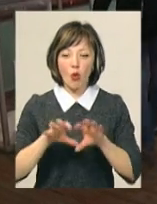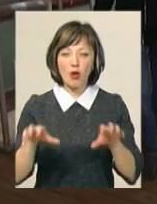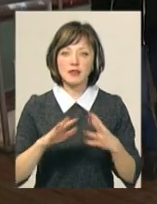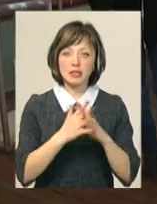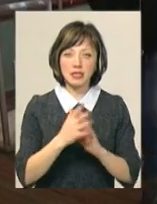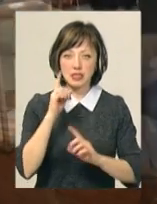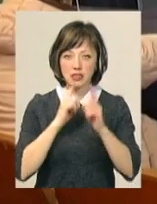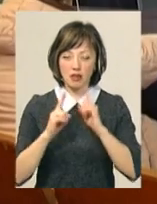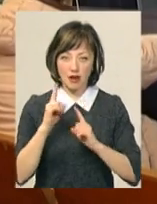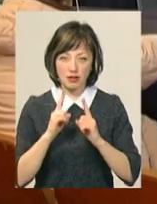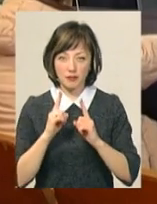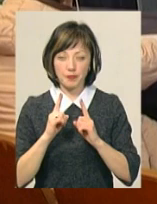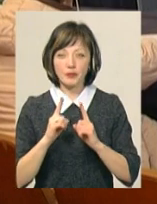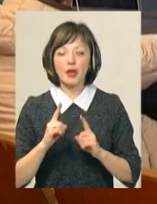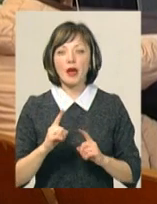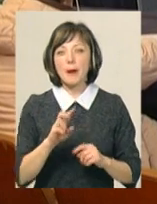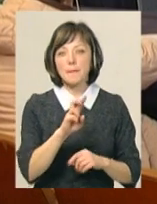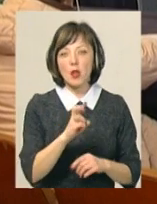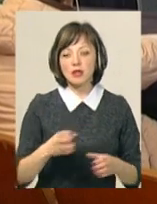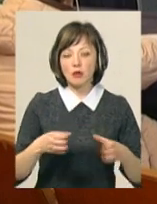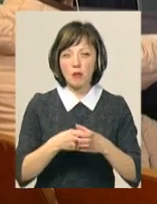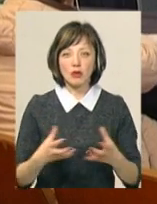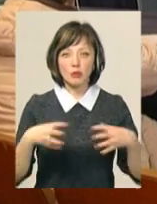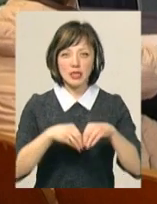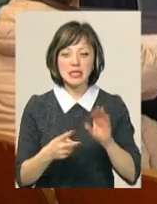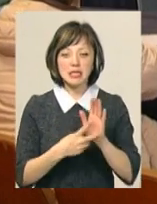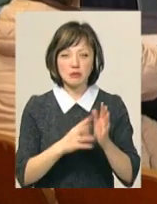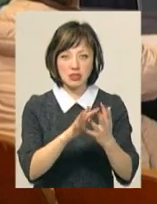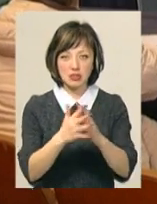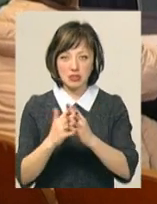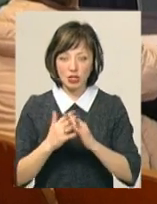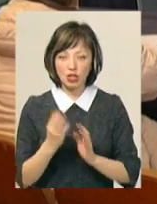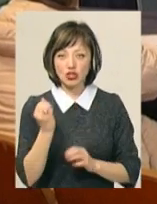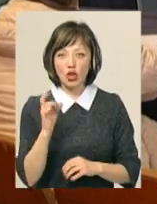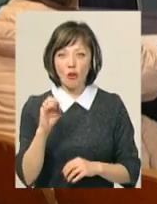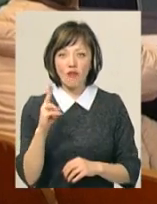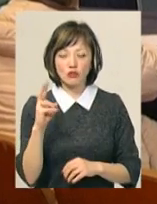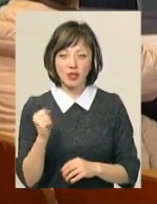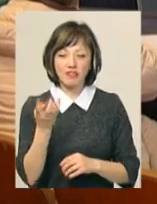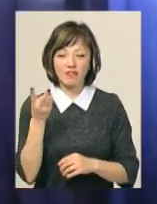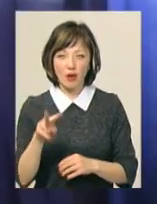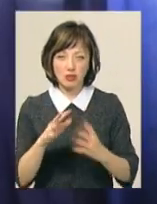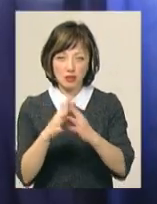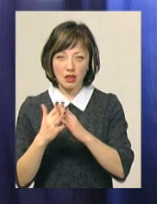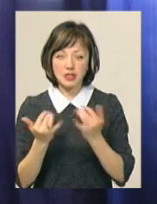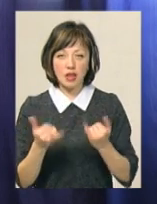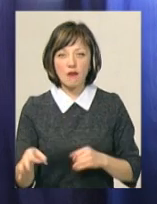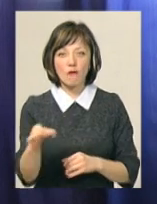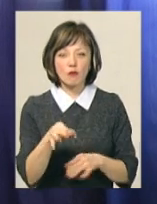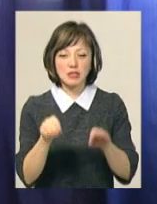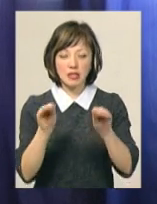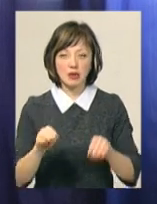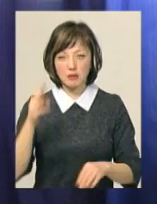сільських та селищних рад. Нагадаю, Білогірська громада об'єднала сім населених пунктів, Шаровечківська – дві. Зараз в області, за даними